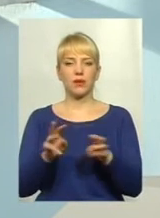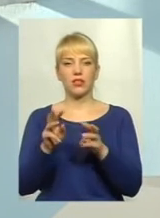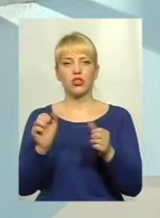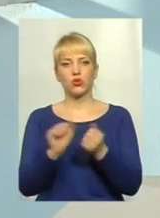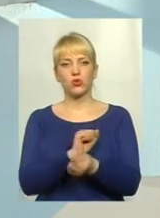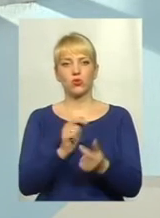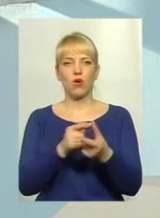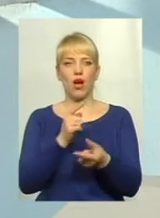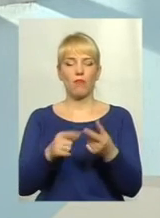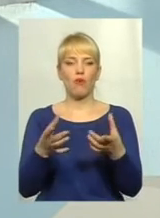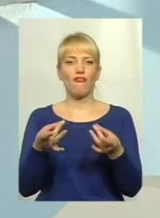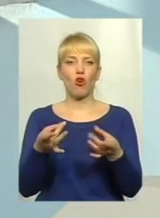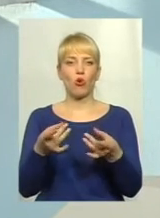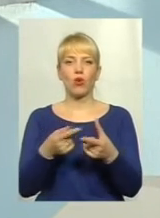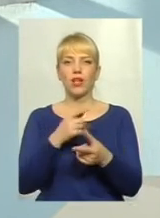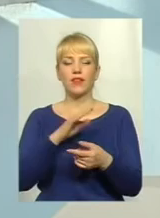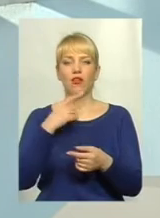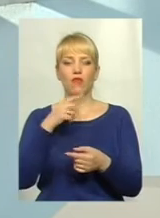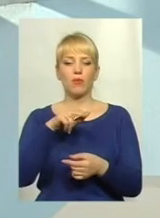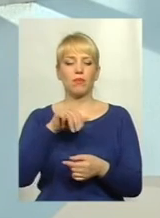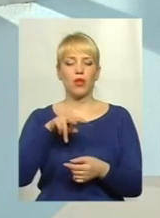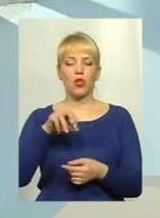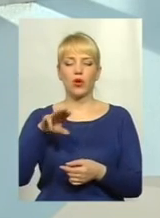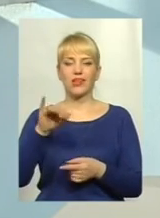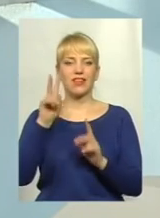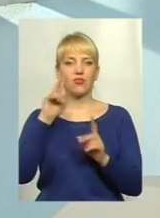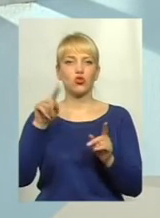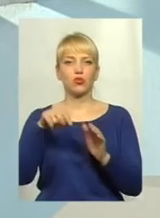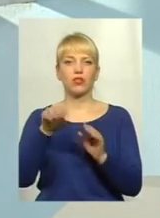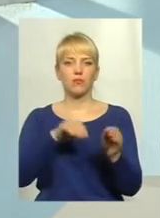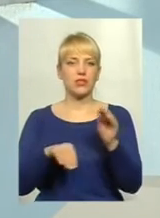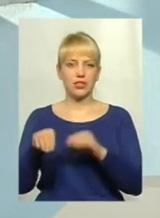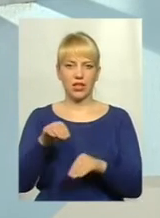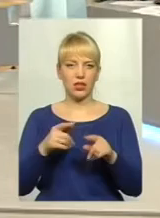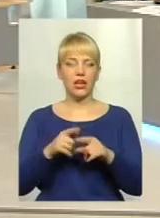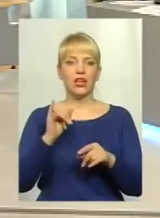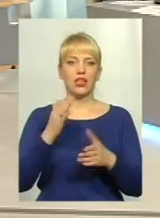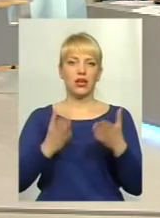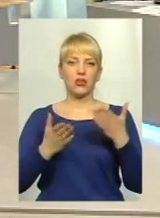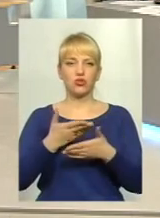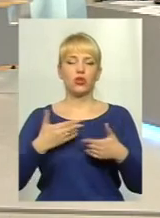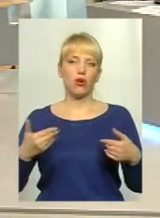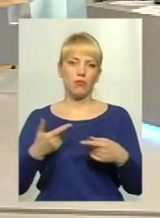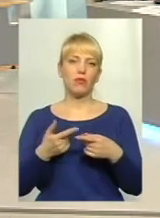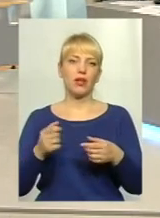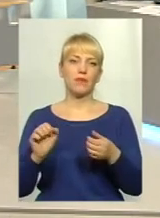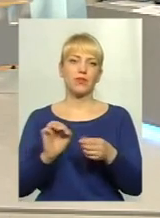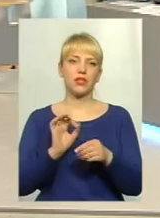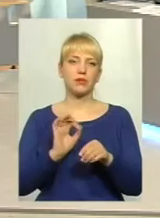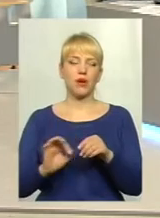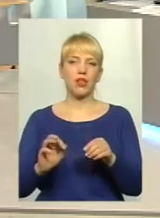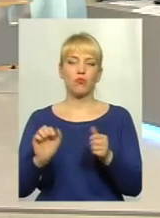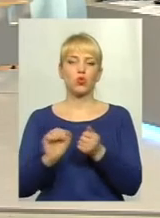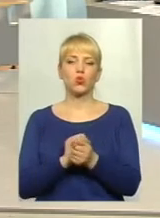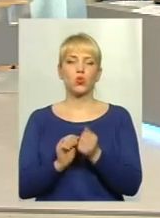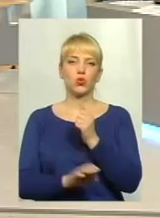можна спалити вологу. Не говорячи про пілета, що там невідомо, який склад може бути. І відповідно, якщо ми палимо суху деревину, ми отримуємо мінімальну